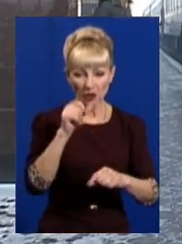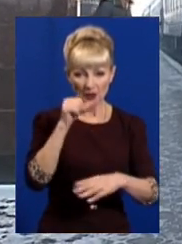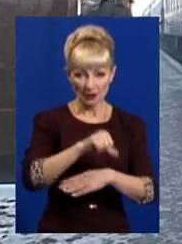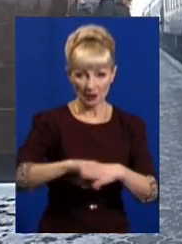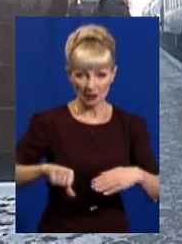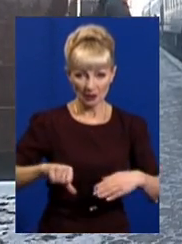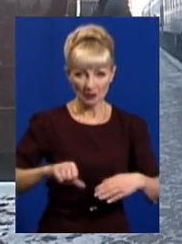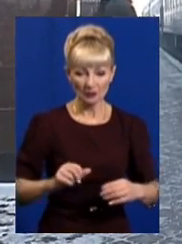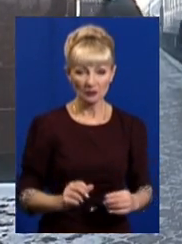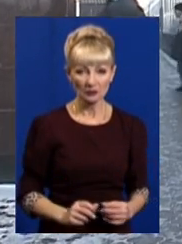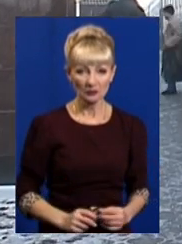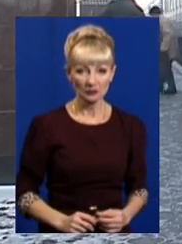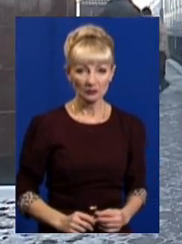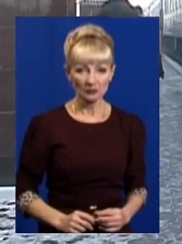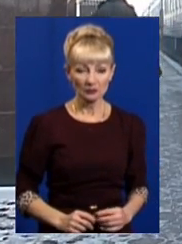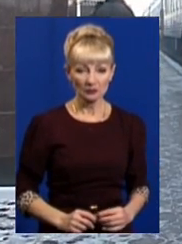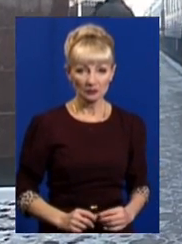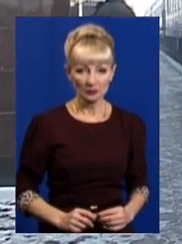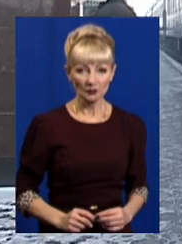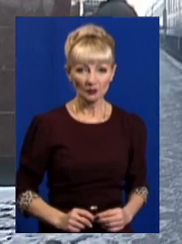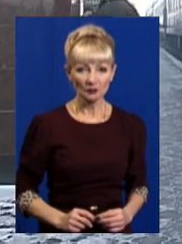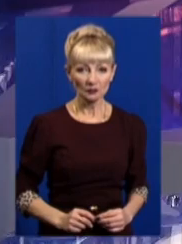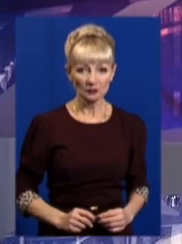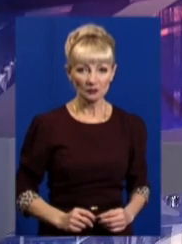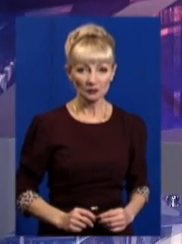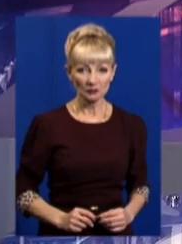Олександра Новосил, Дмитро Шаталов. Новини Йоахарків.